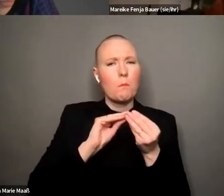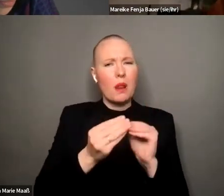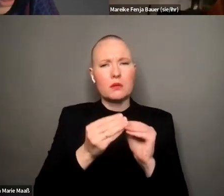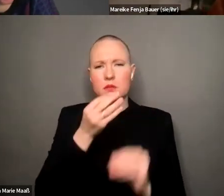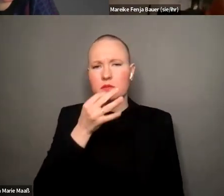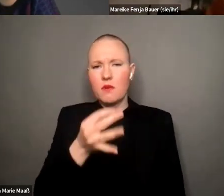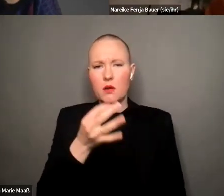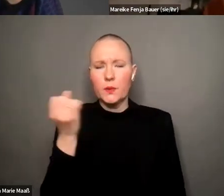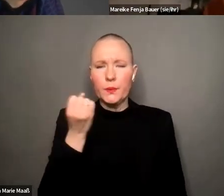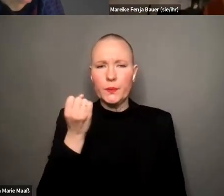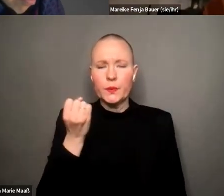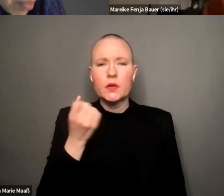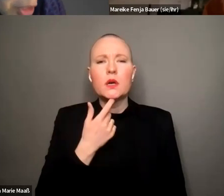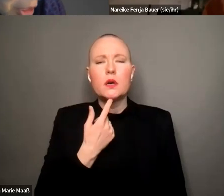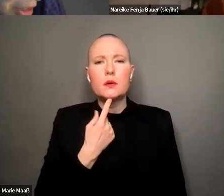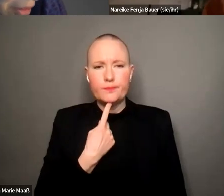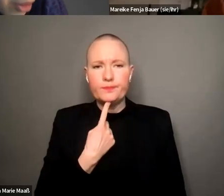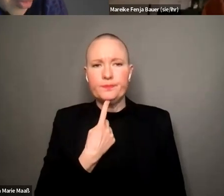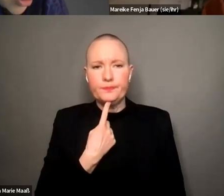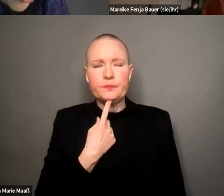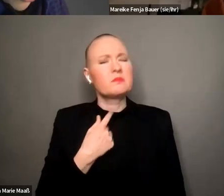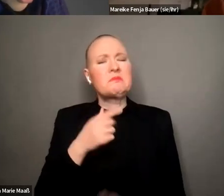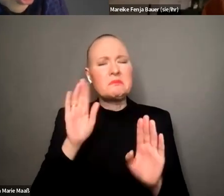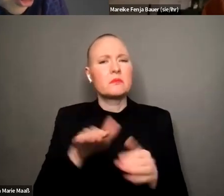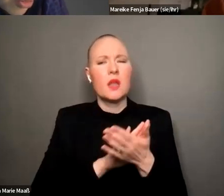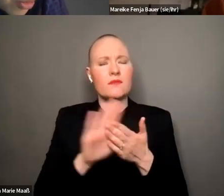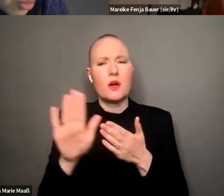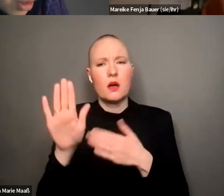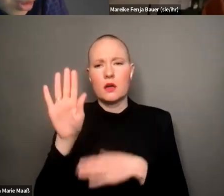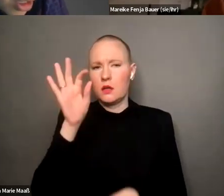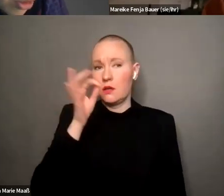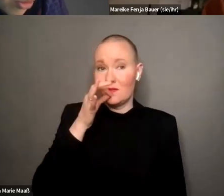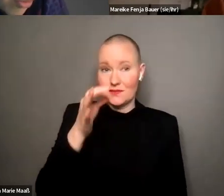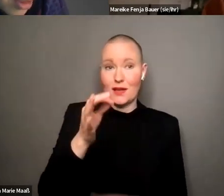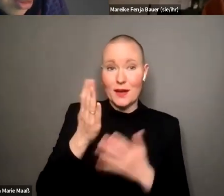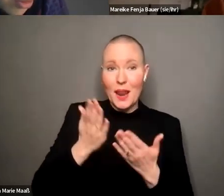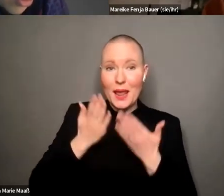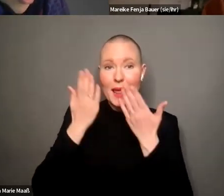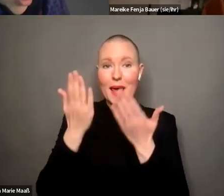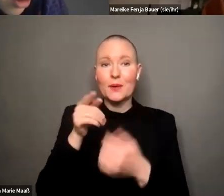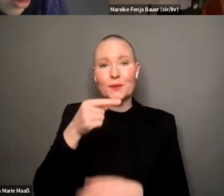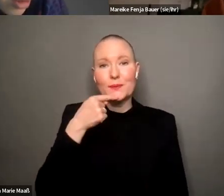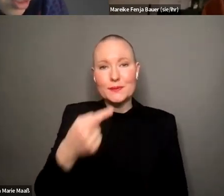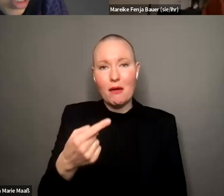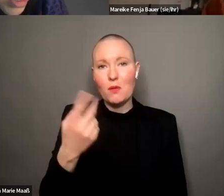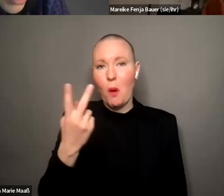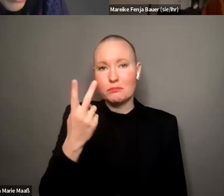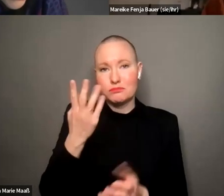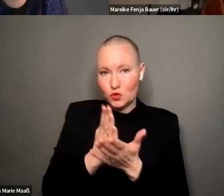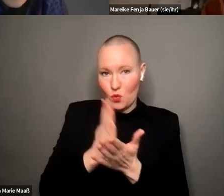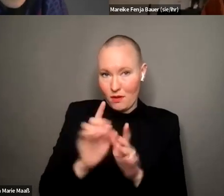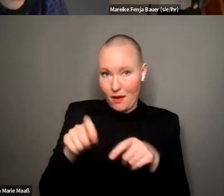ich stelle sie einfach mal und du schaust ob du da schon irgendwas zu beobachten konntest